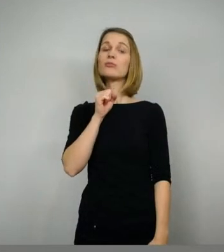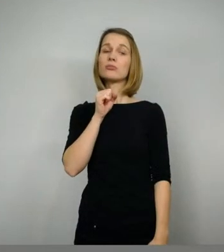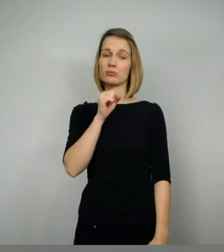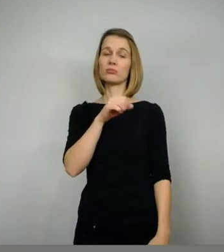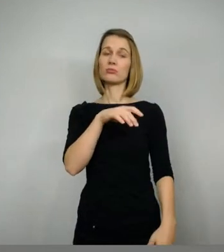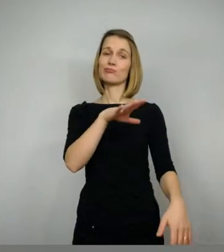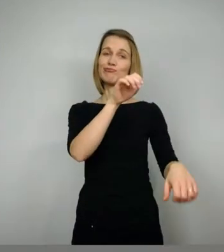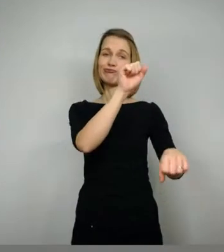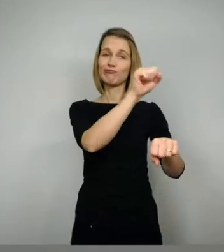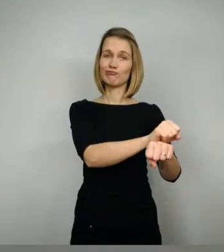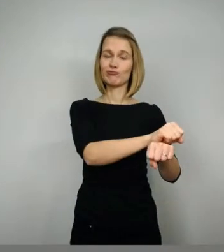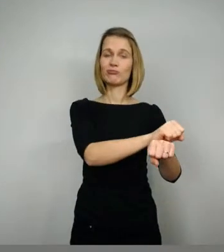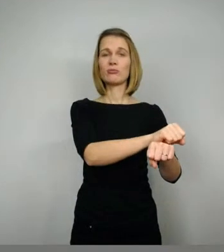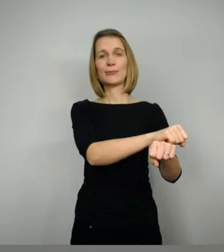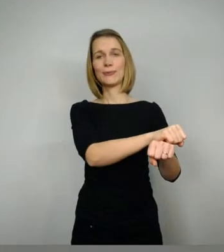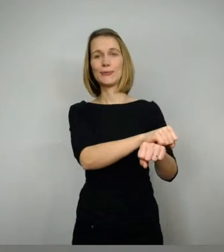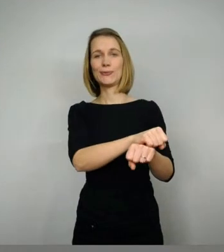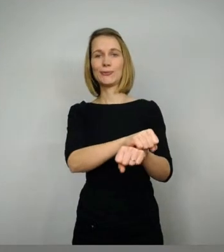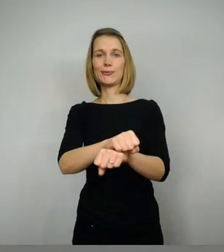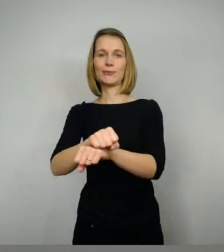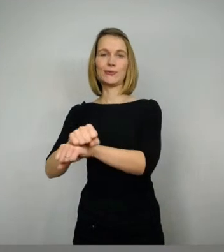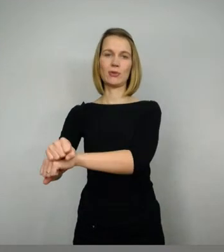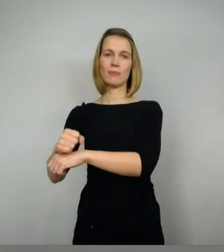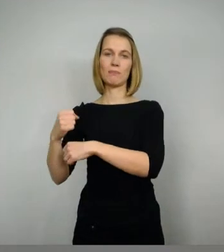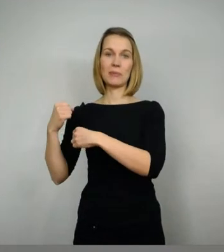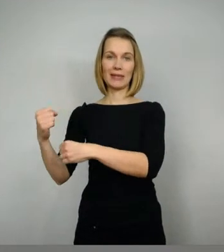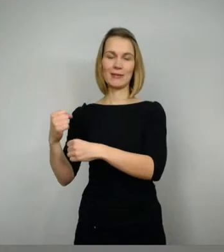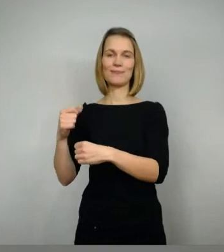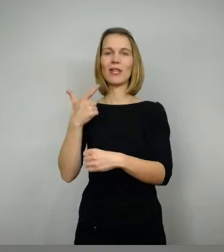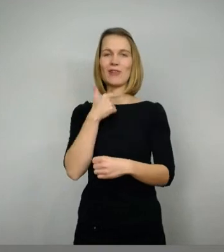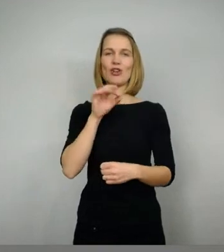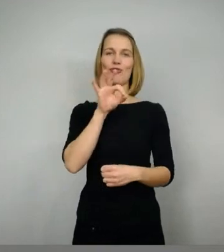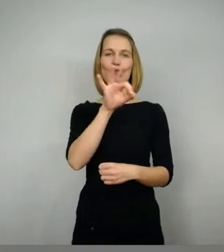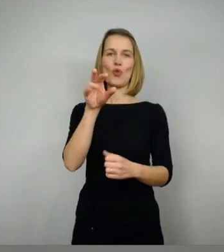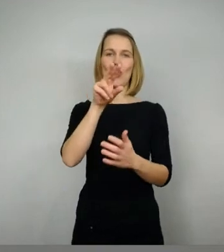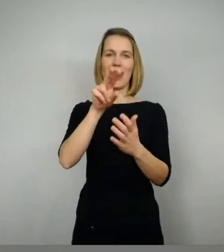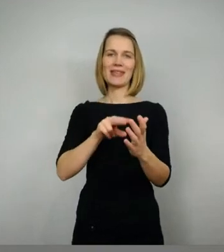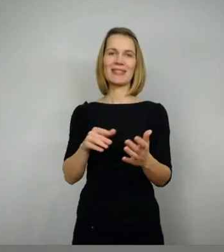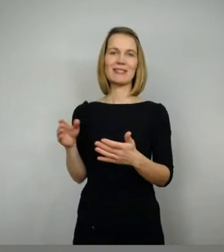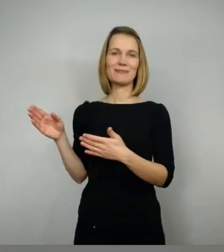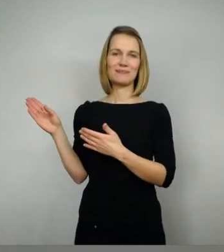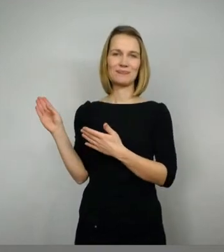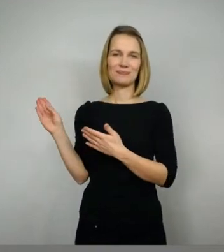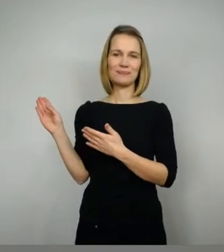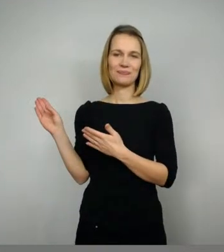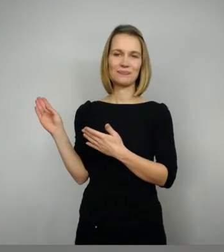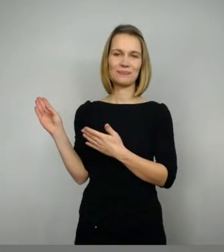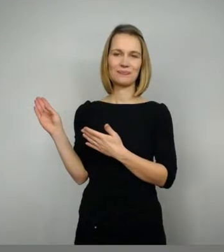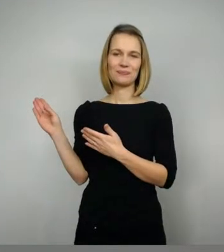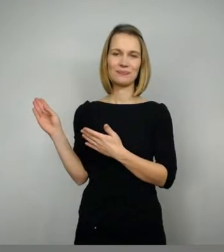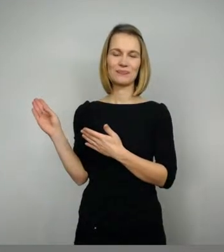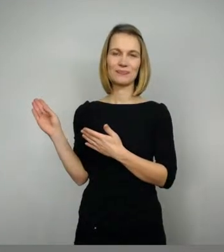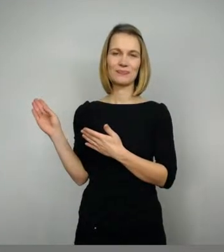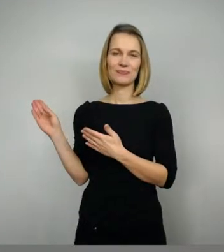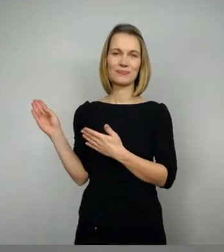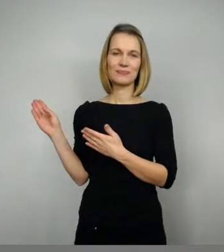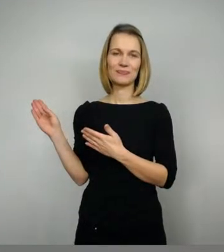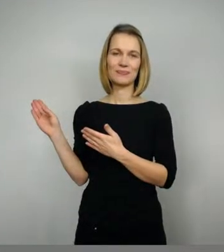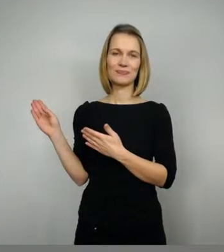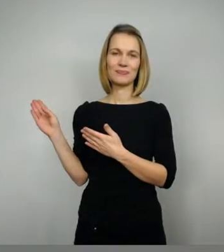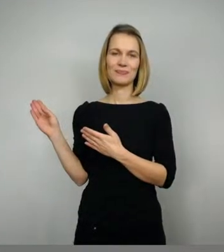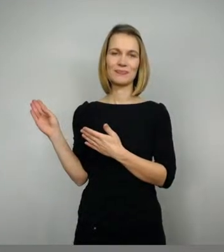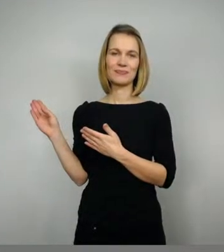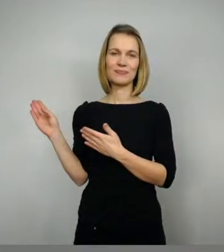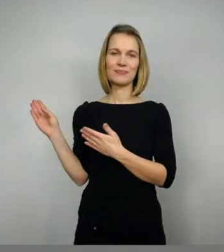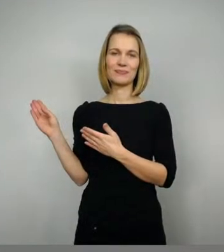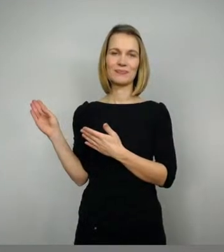euch noch vor. Da kam ein kleiner Zwerg und sprach zum Berner, Berner, du sollt mit mir garen. Du sprach der Berner, wo soll ich